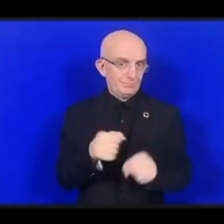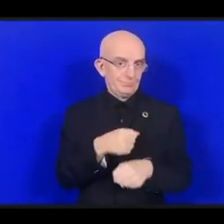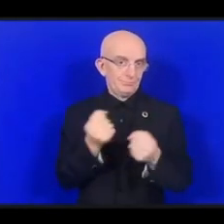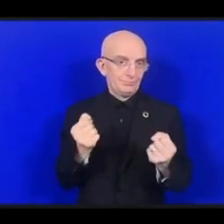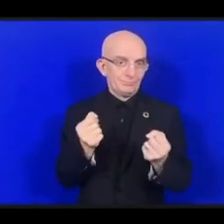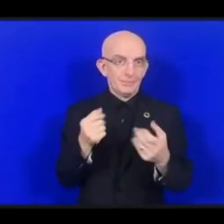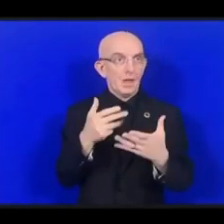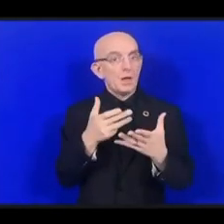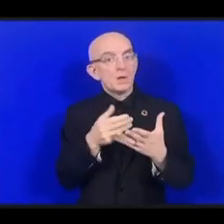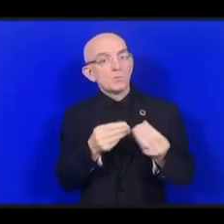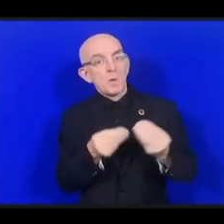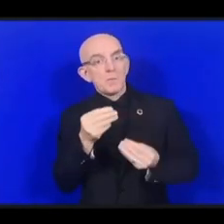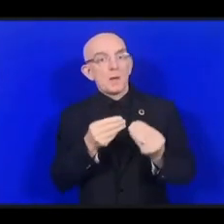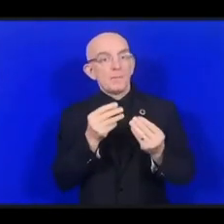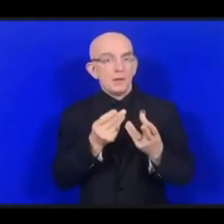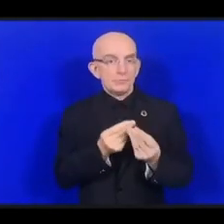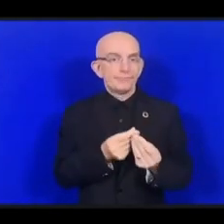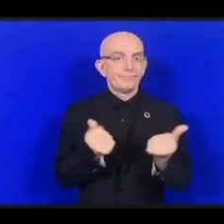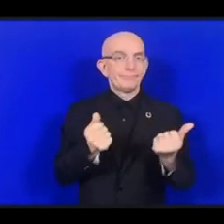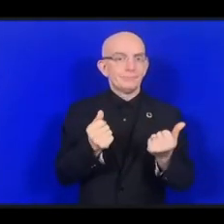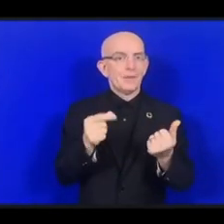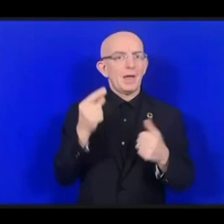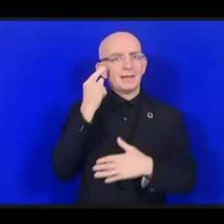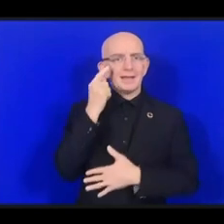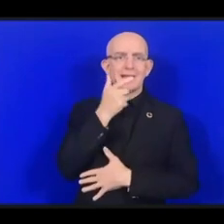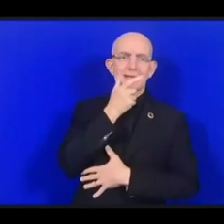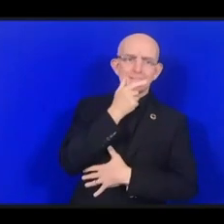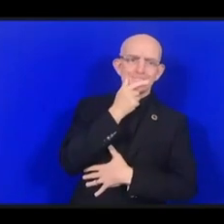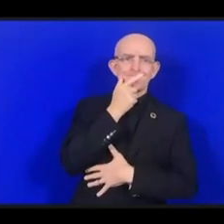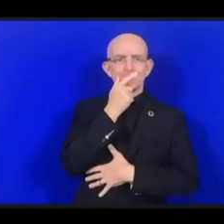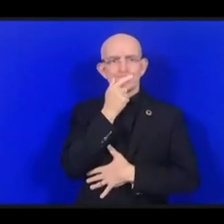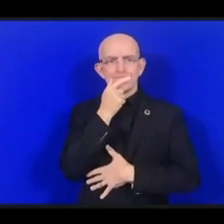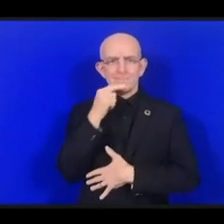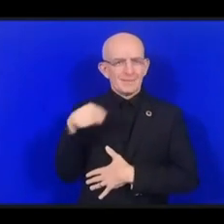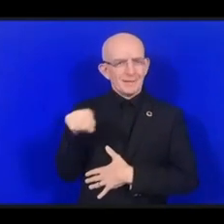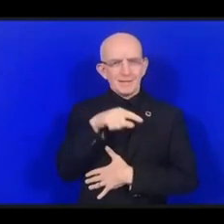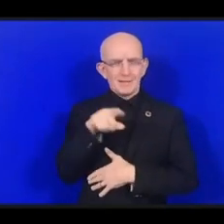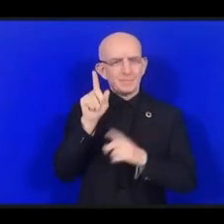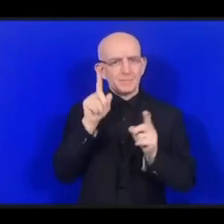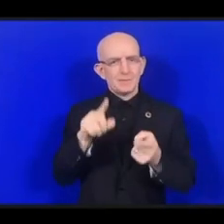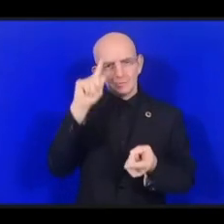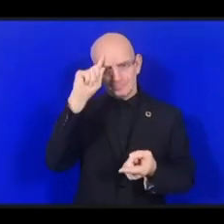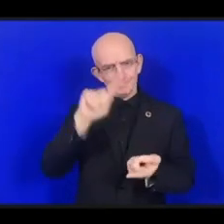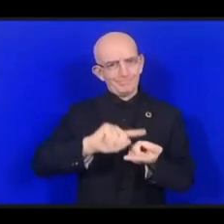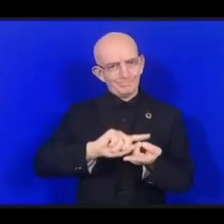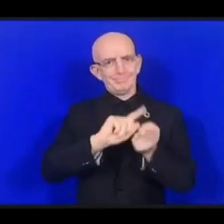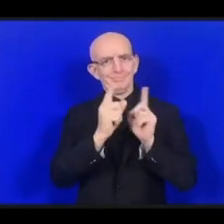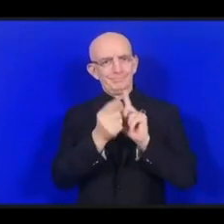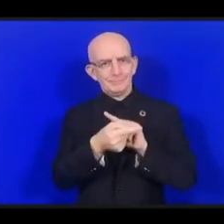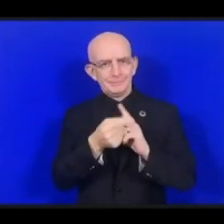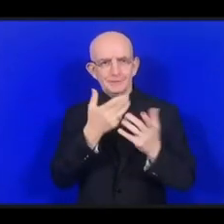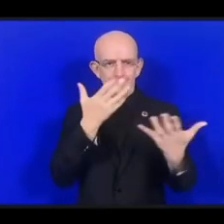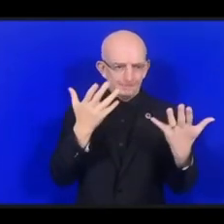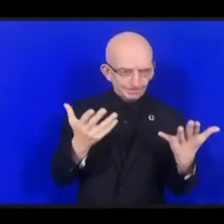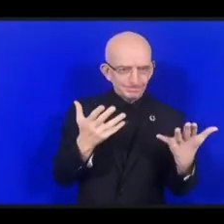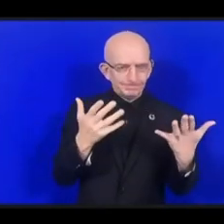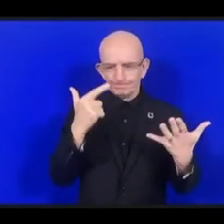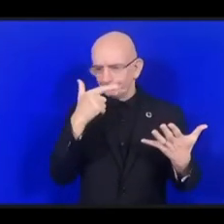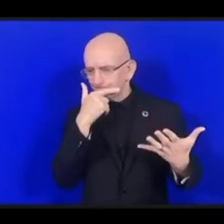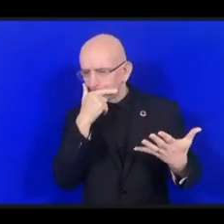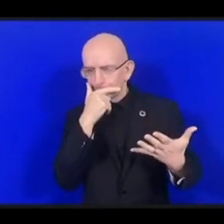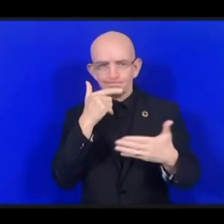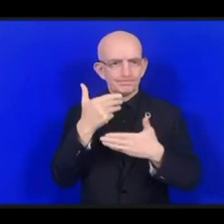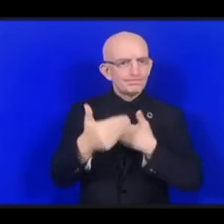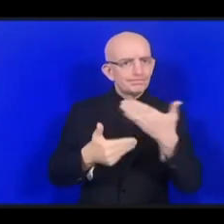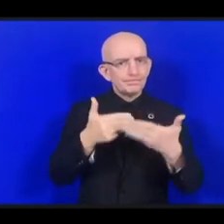проблемы создал. Наступило время принимать решения. И в заключение я